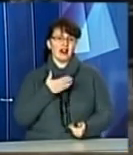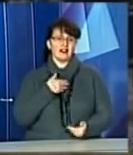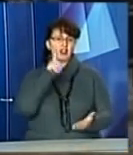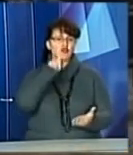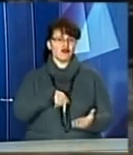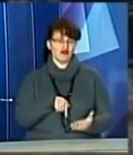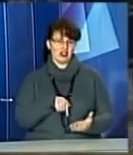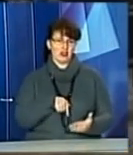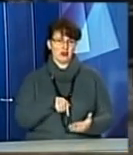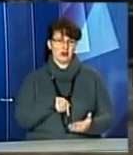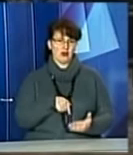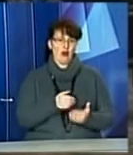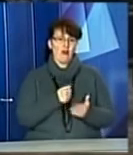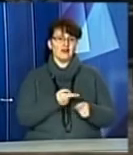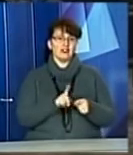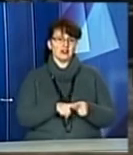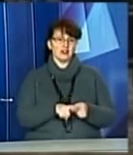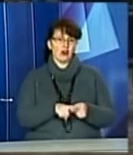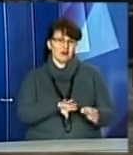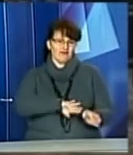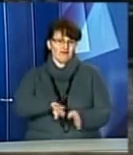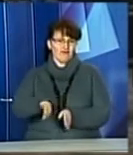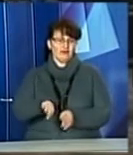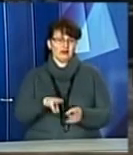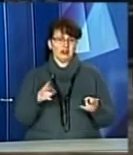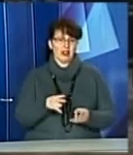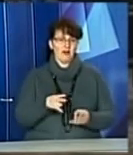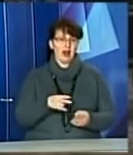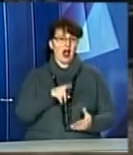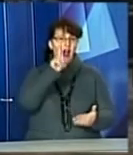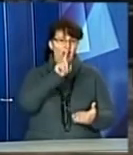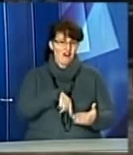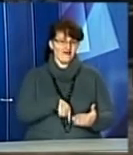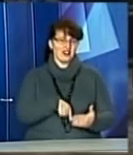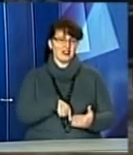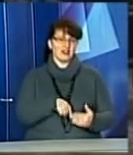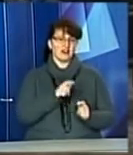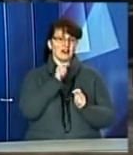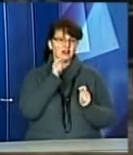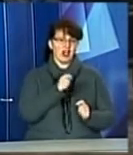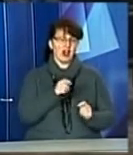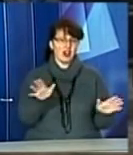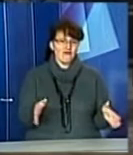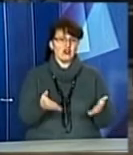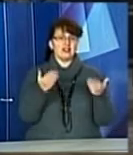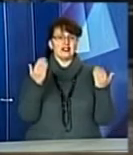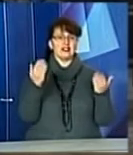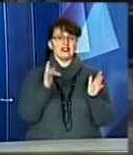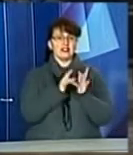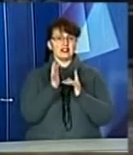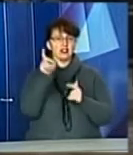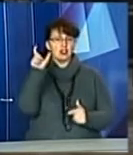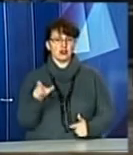віру. Ми мусимо від того також трошки абстрагуватися. І дар віри, і Воскресіння Христове –